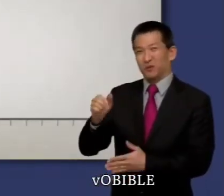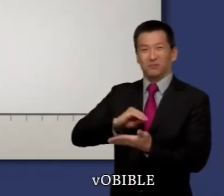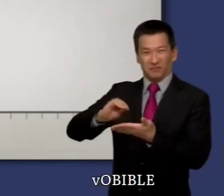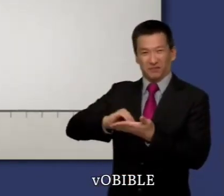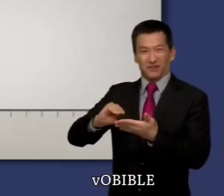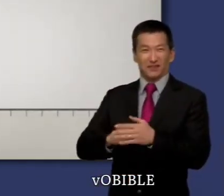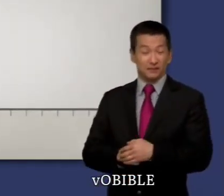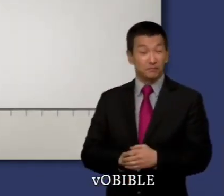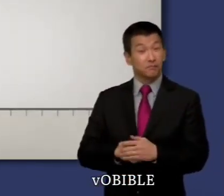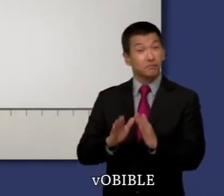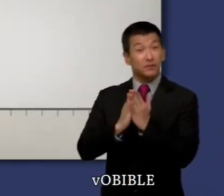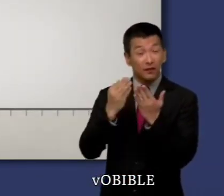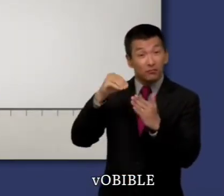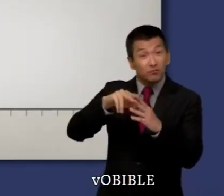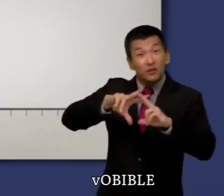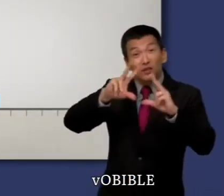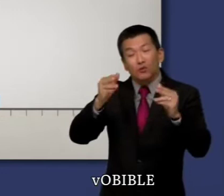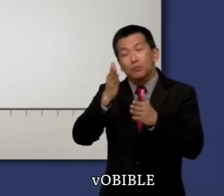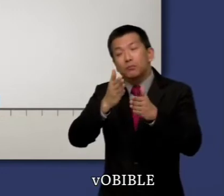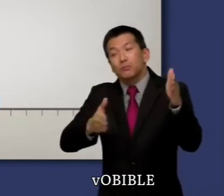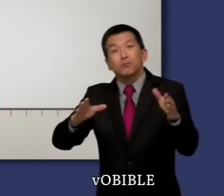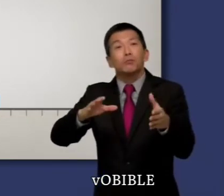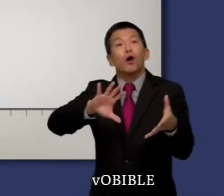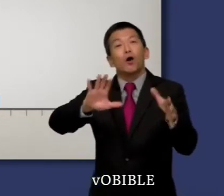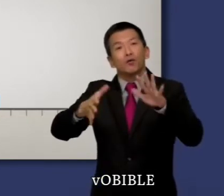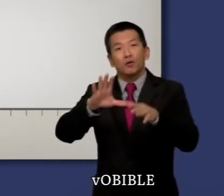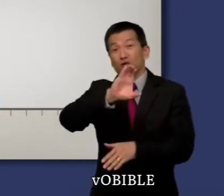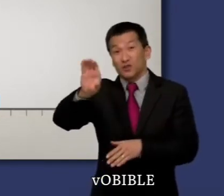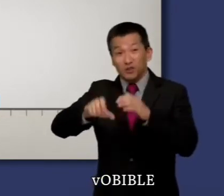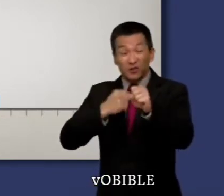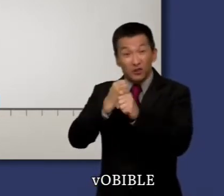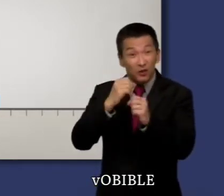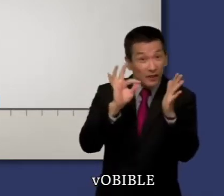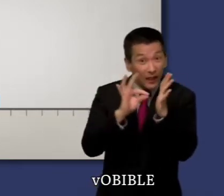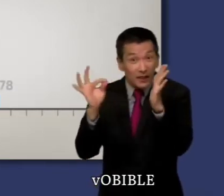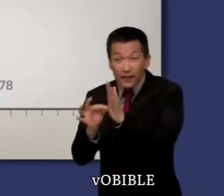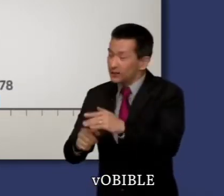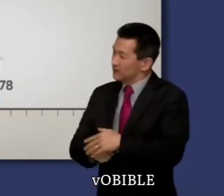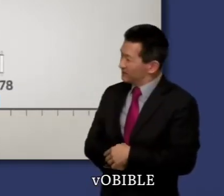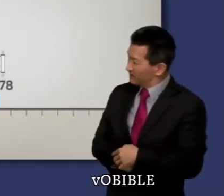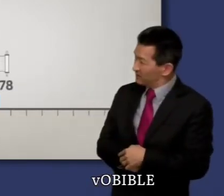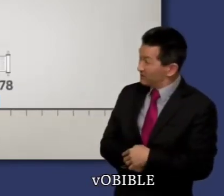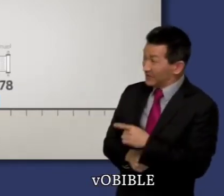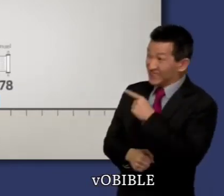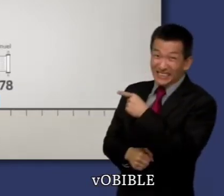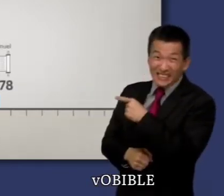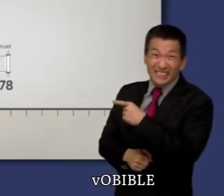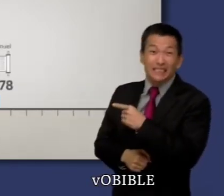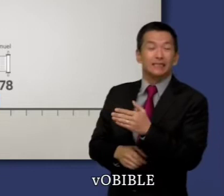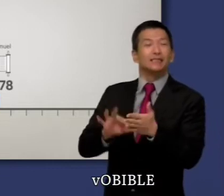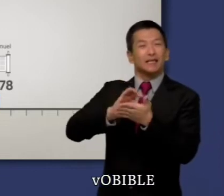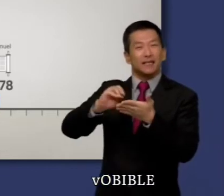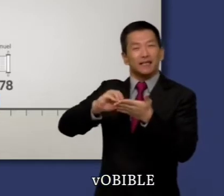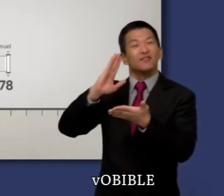Un Samuel couvre une période d'un peu plus de 100 ans depuis environ 1180 jusqu'à 1078 avant notre ère,